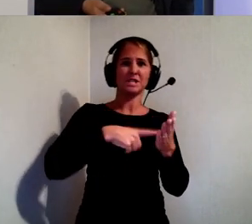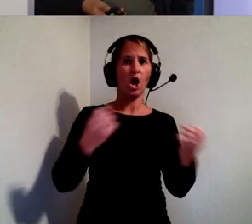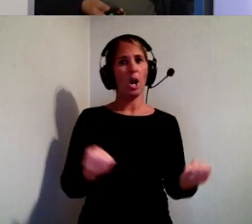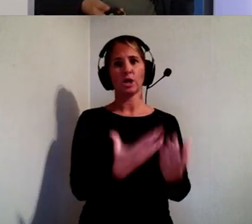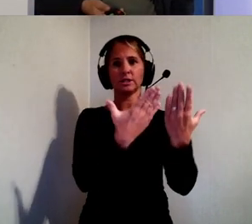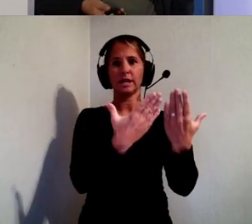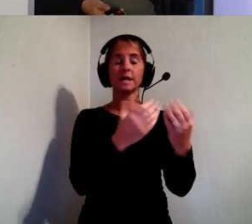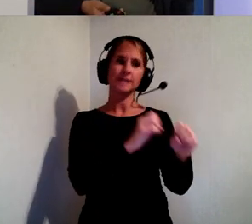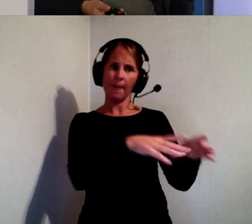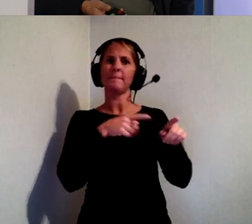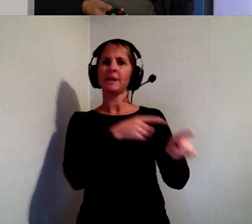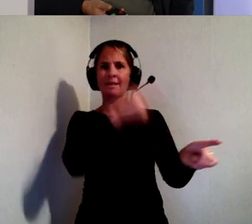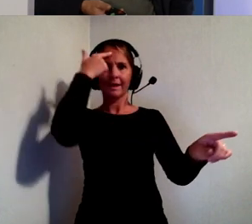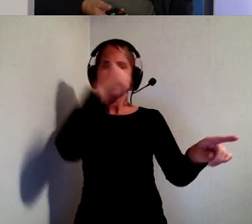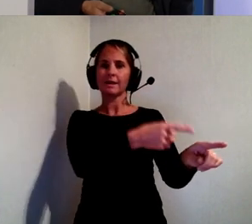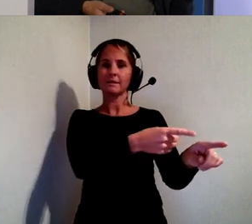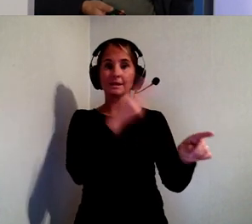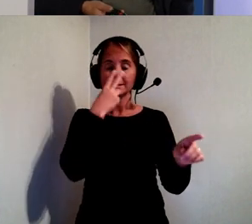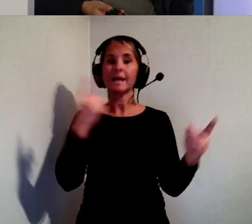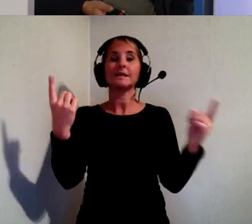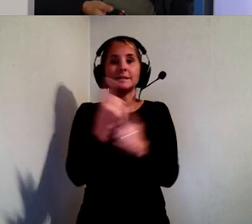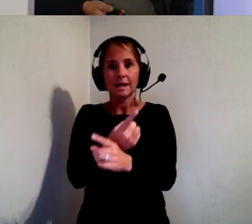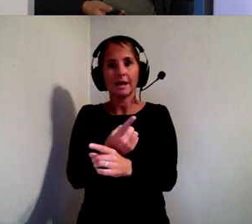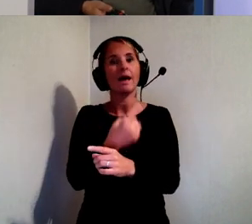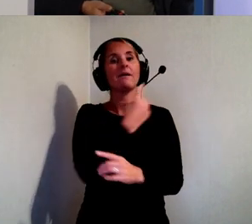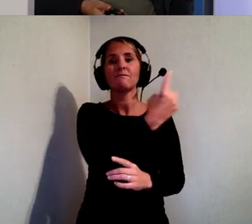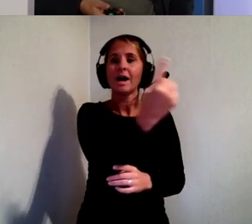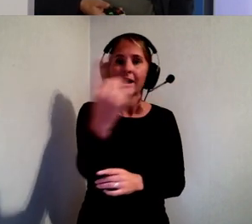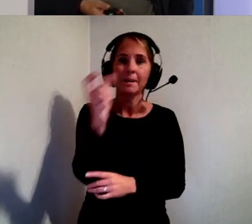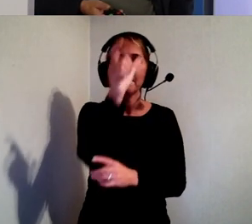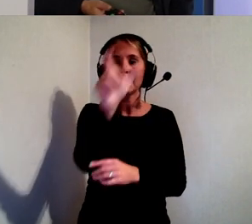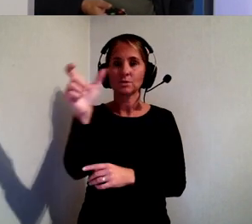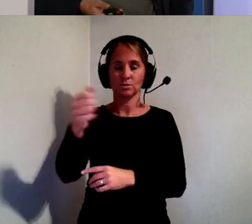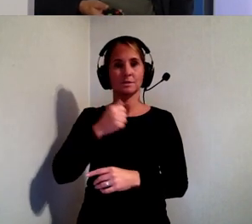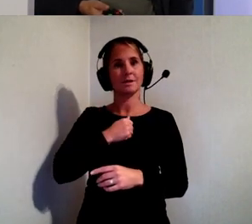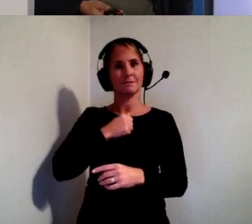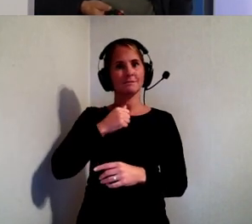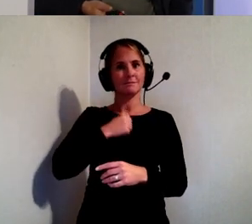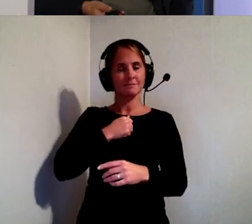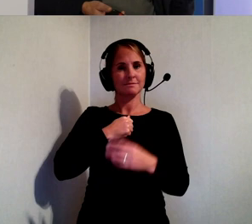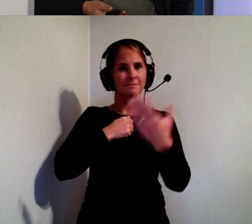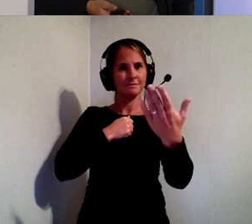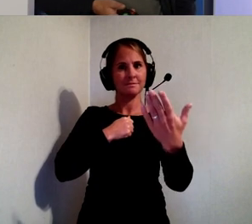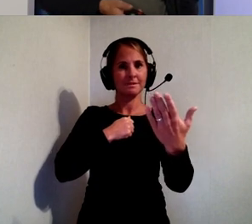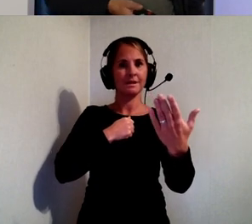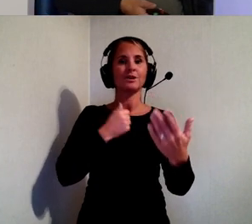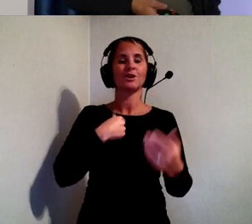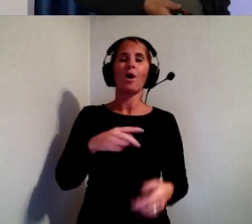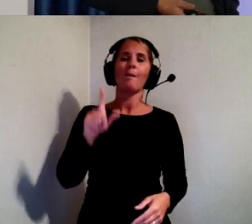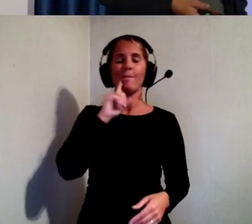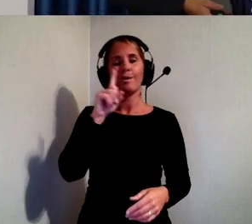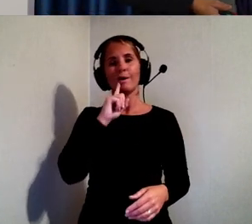Och ser att vi får till det här att det faktiskt är varmans egendom. Jag menar, jag brukar ibland roa mig med att lista de här